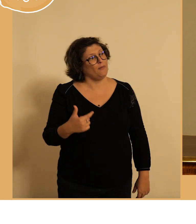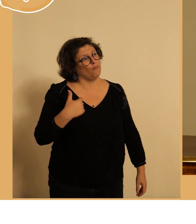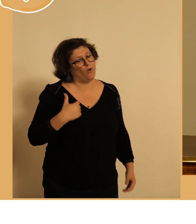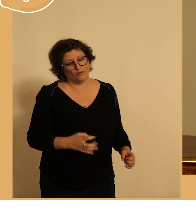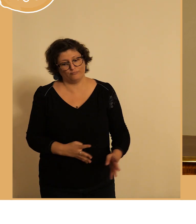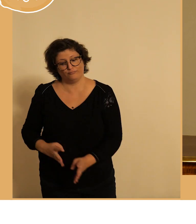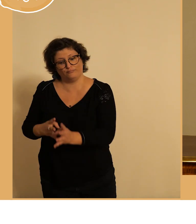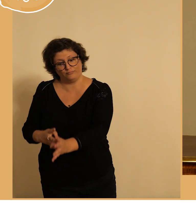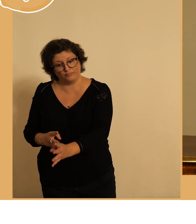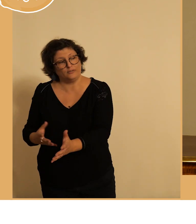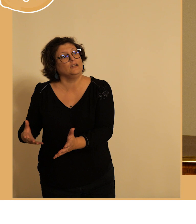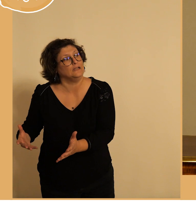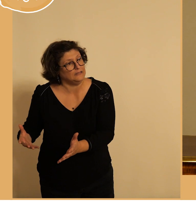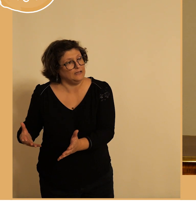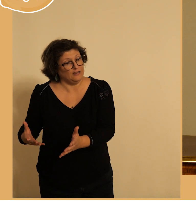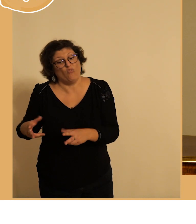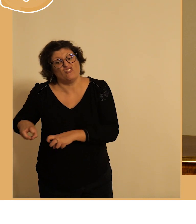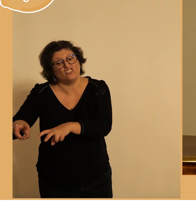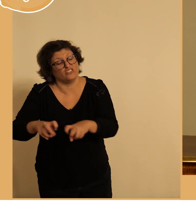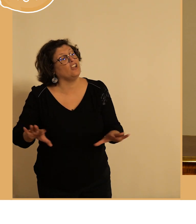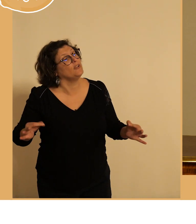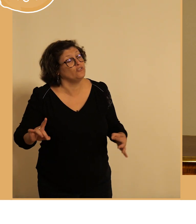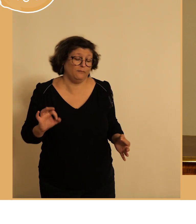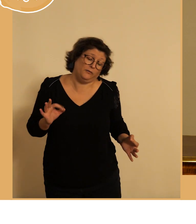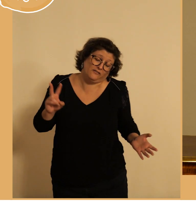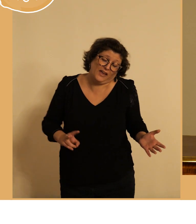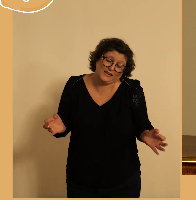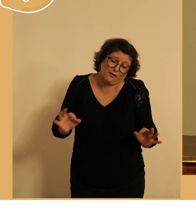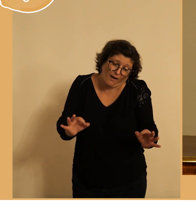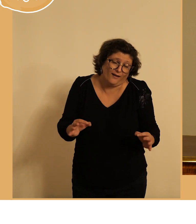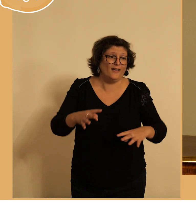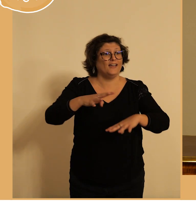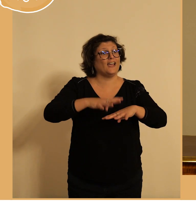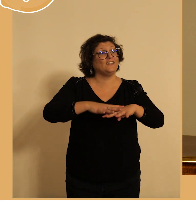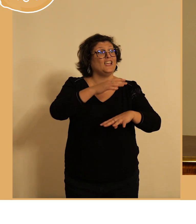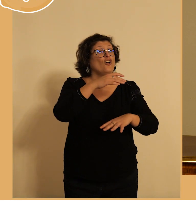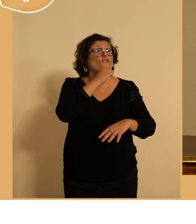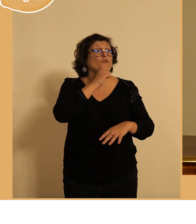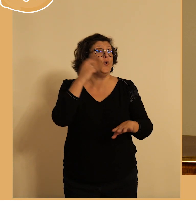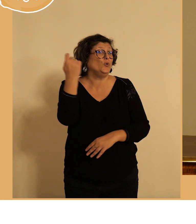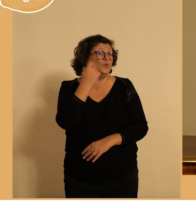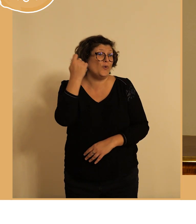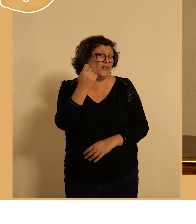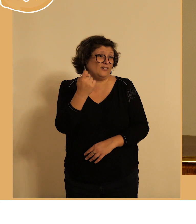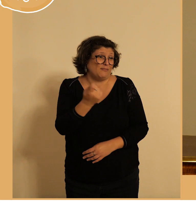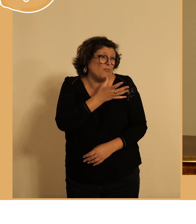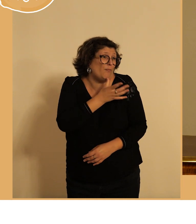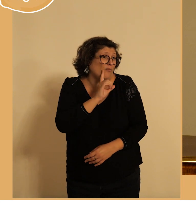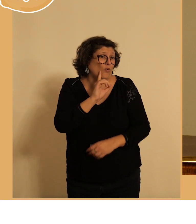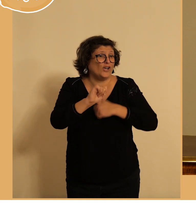et bien là vous avez raison parce que là il n'y en a pas y compris dans le vieux tour parce que c'est un patrimoine préservé on ne peut pas en mettre partout